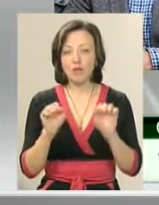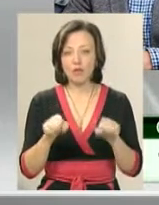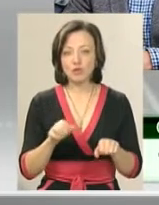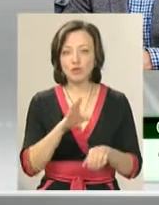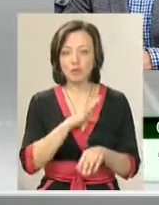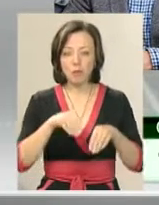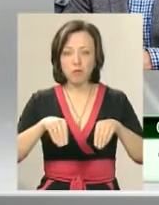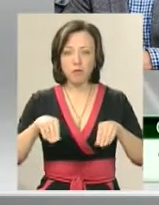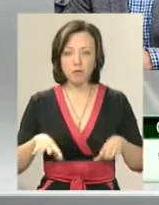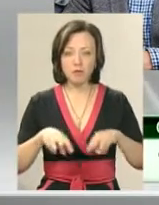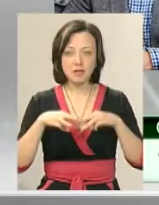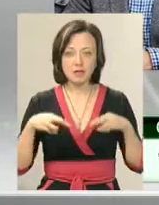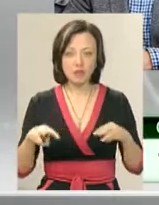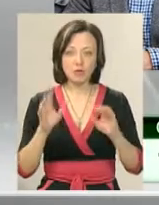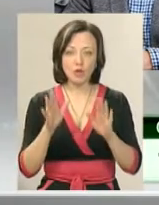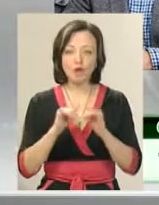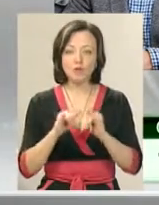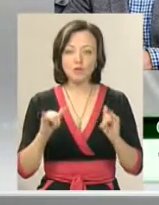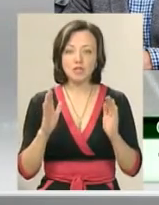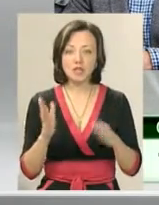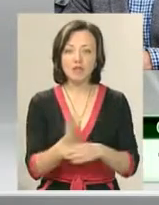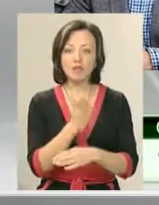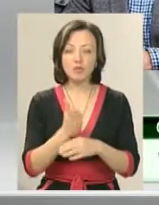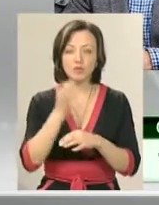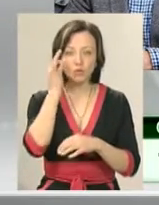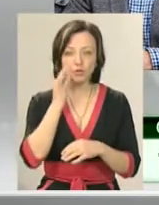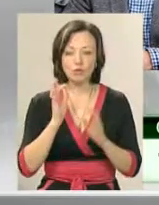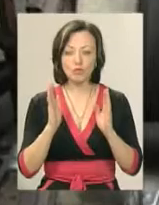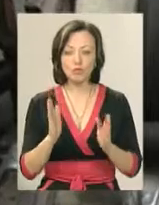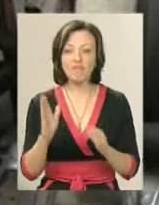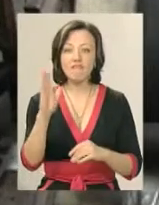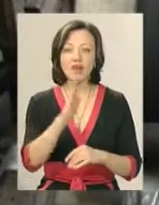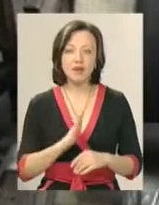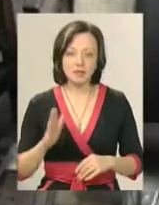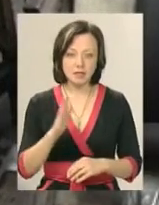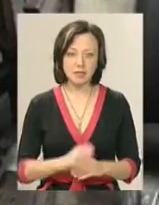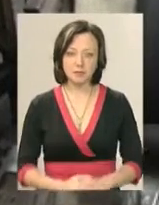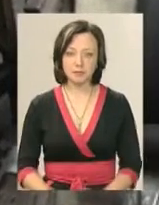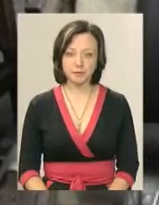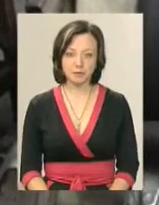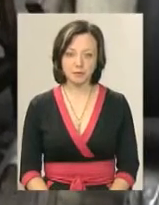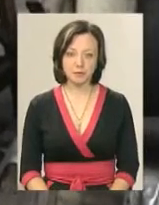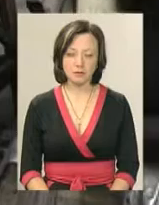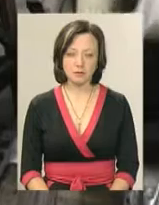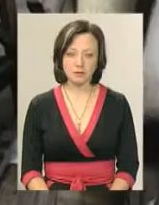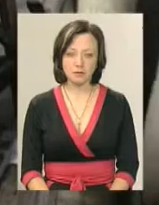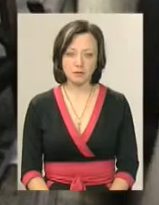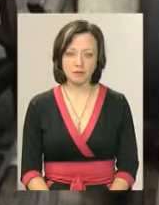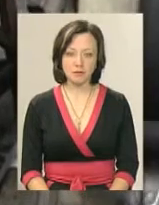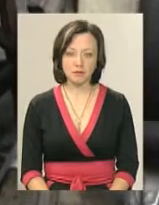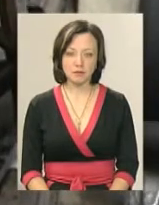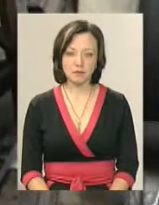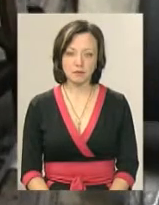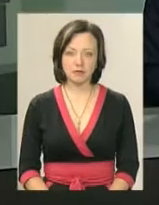постанова, але вона буде розпространятися на виробництво цукру, який буде вересняти. Ірина Аріон, Віктор Кривий, Дем'ян Цегольник – Новини